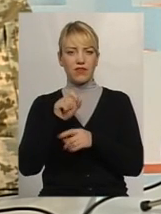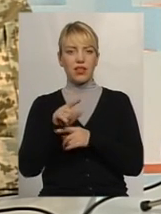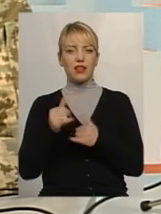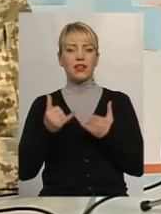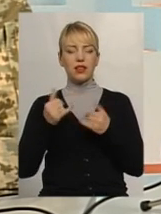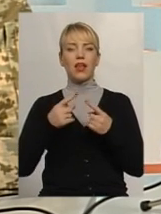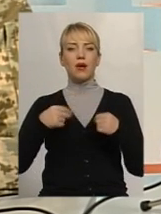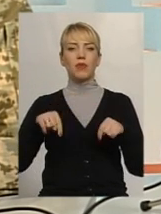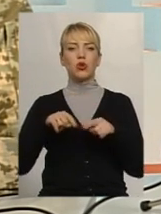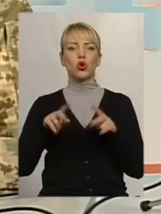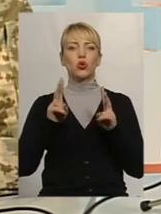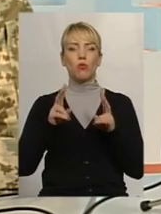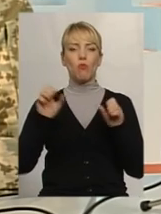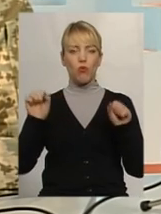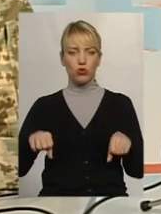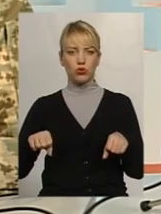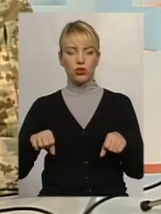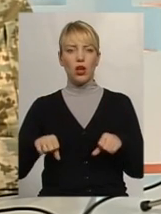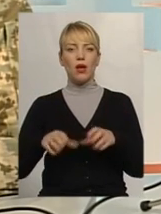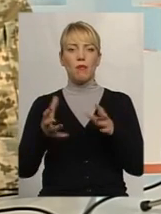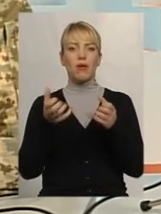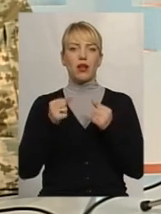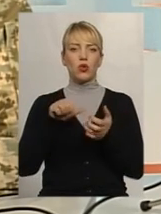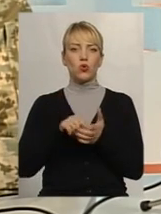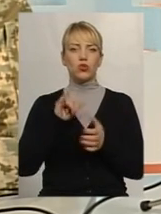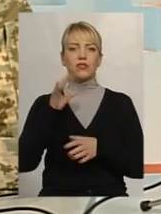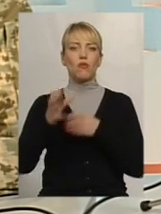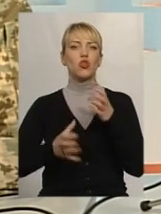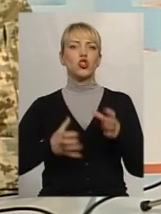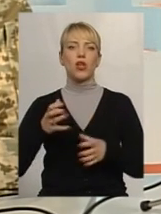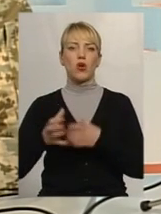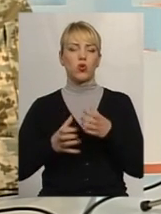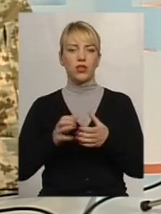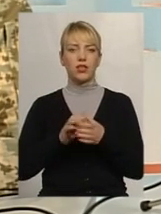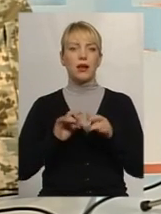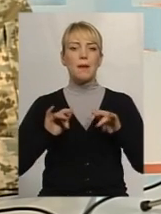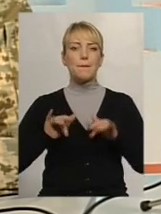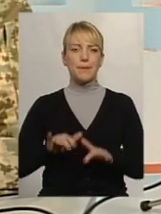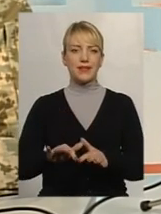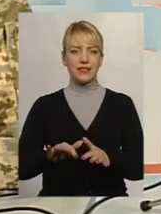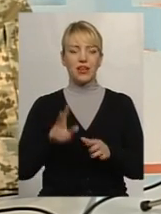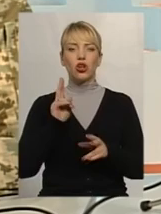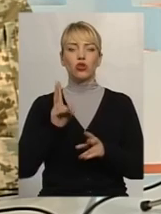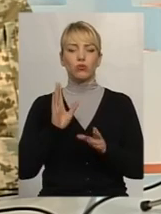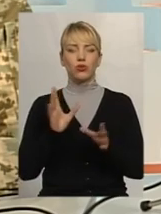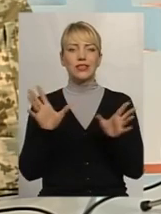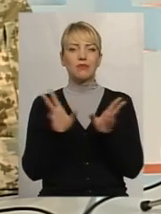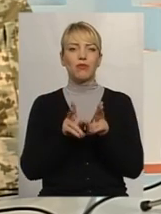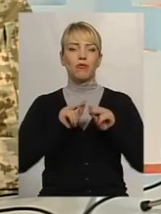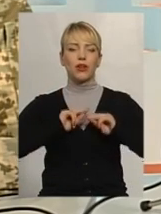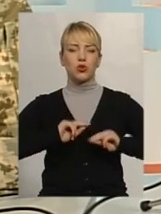можуть брати участь в міжнародних місіях, які будуть співпрацювати з підрозділами інших країн.